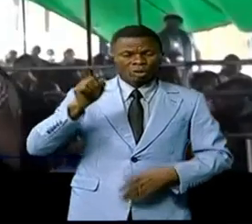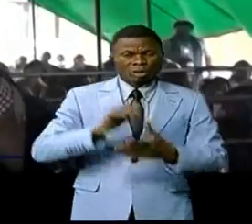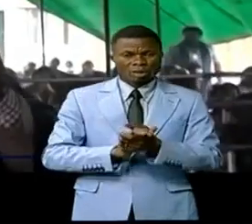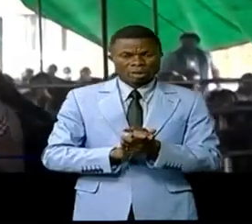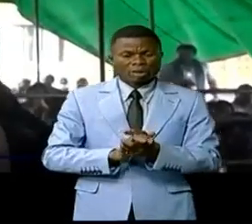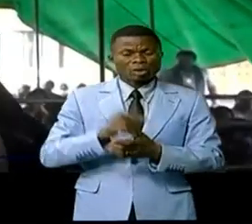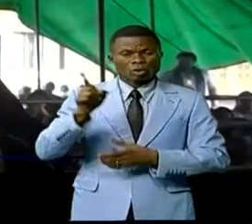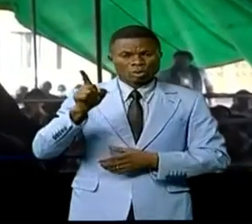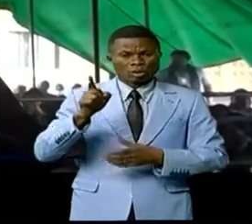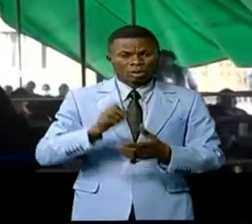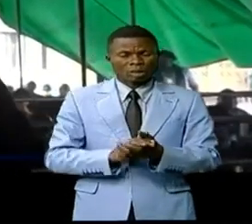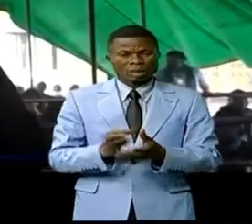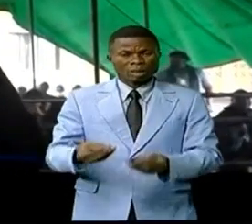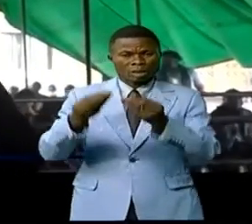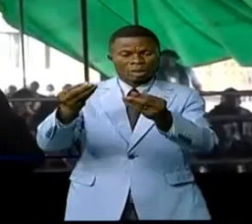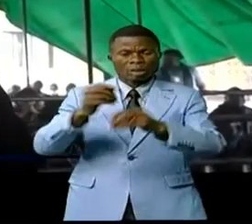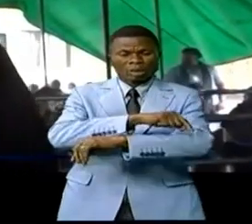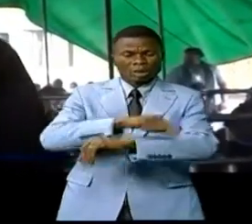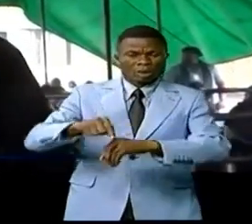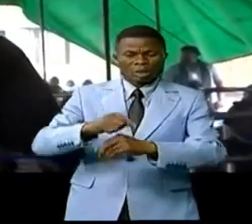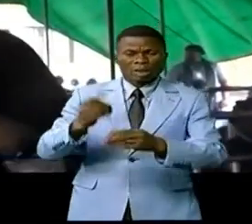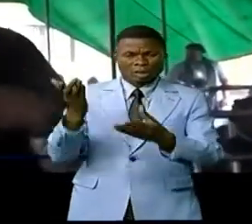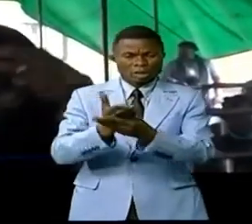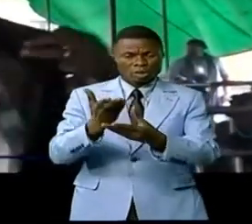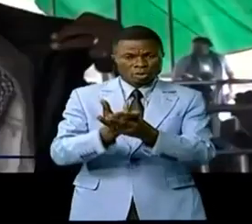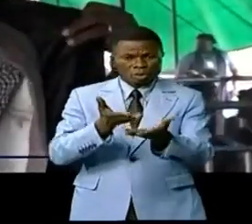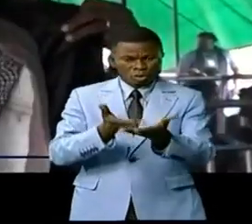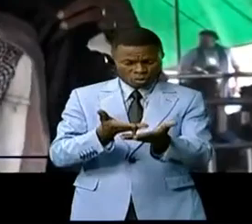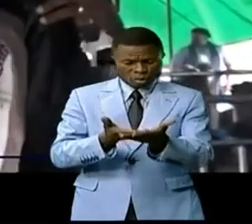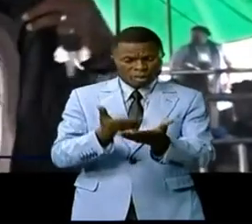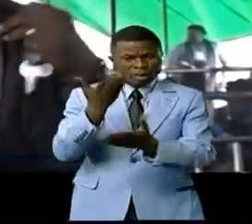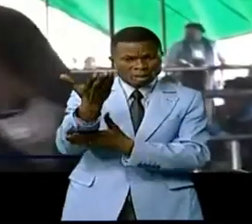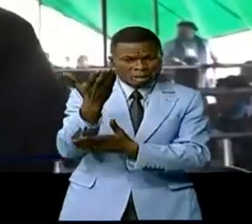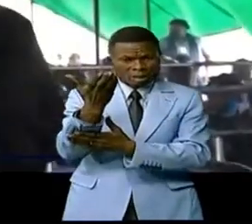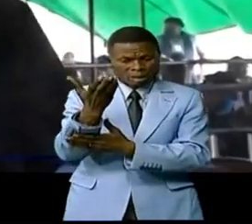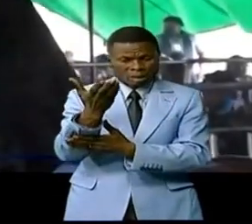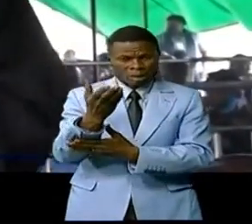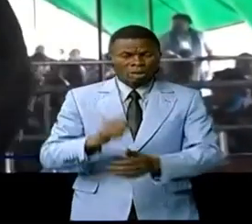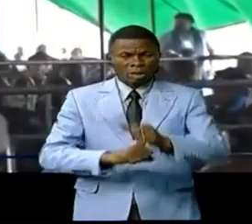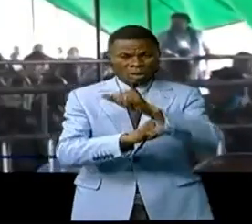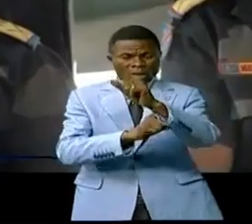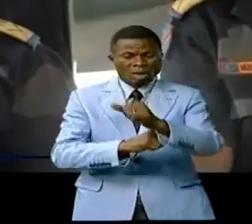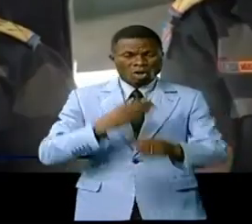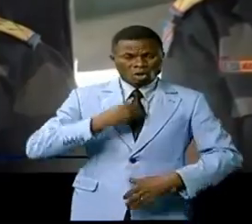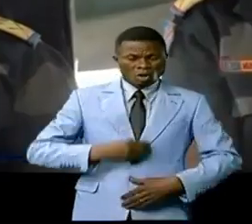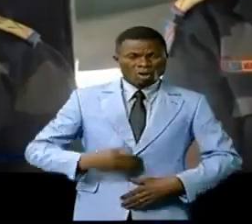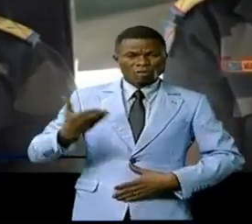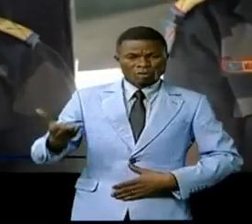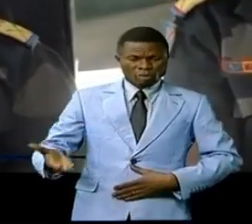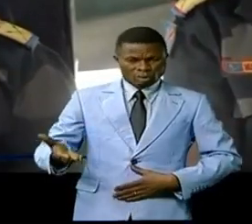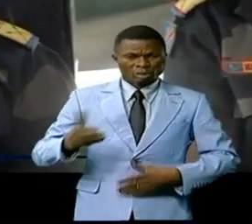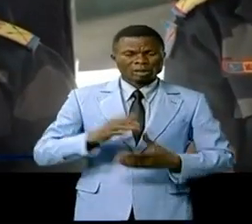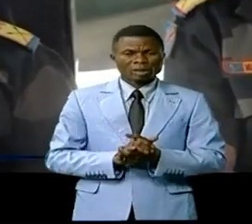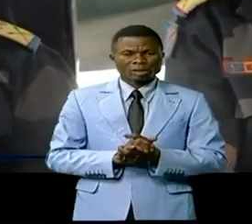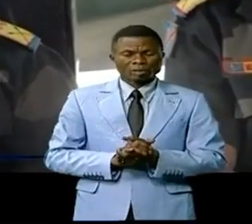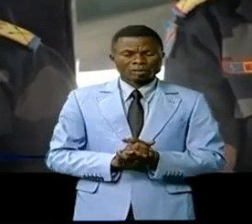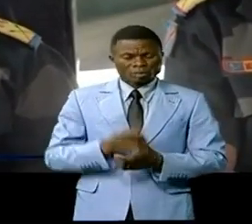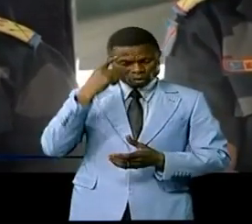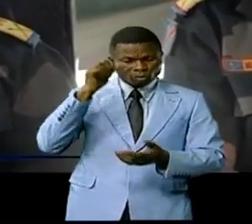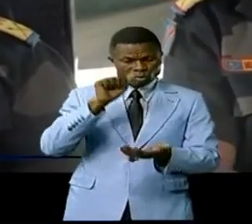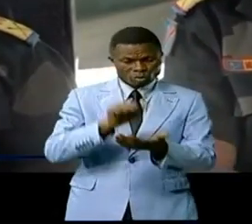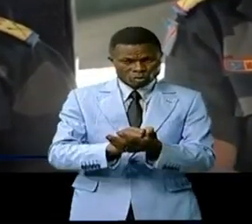a simplement déposé à la cour un mémo dans lequel il sollicite la compagnie de son avocat. A ce stade